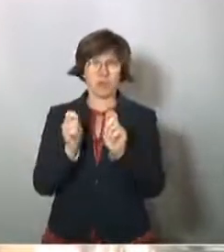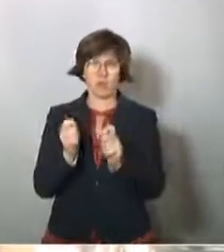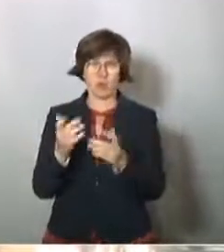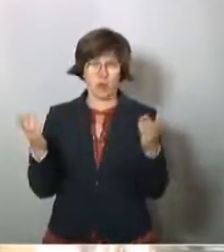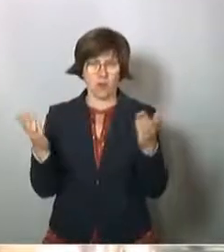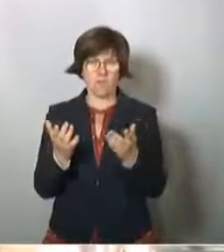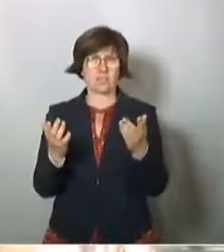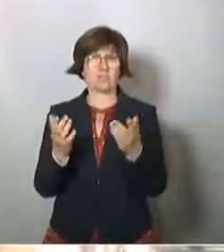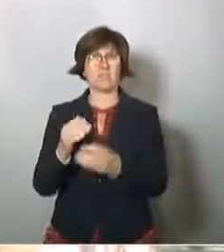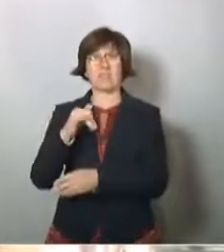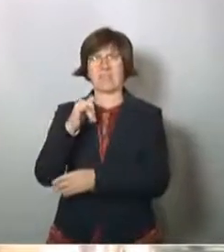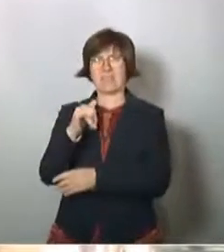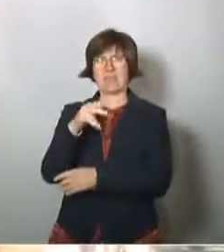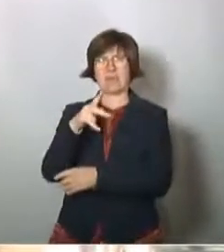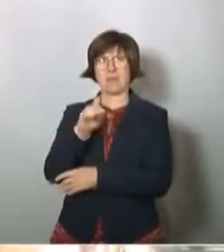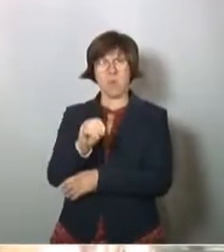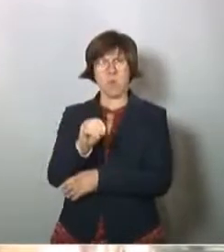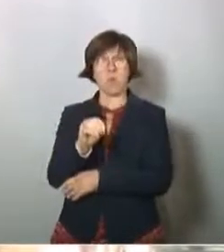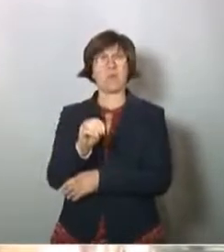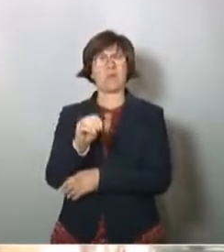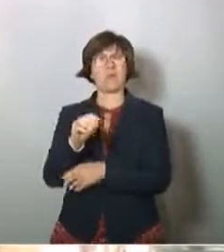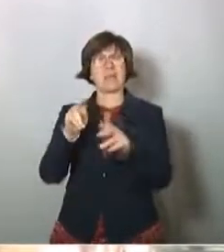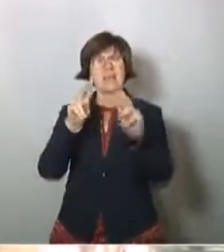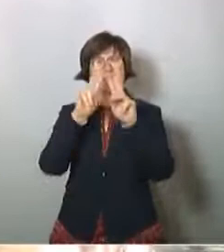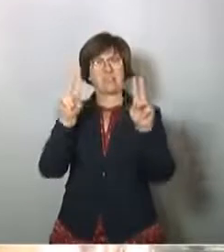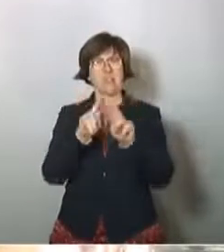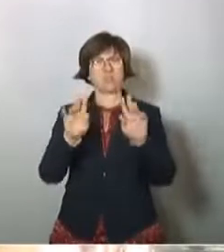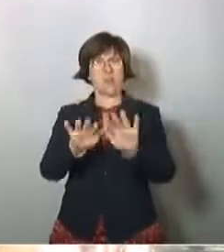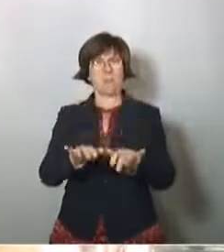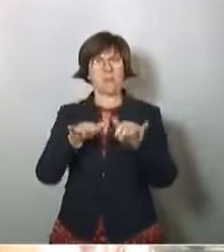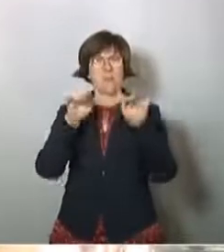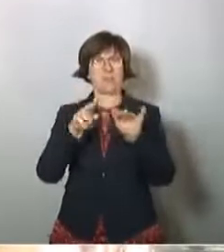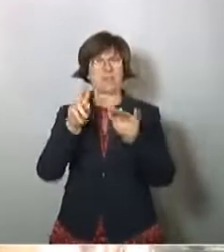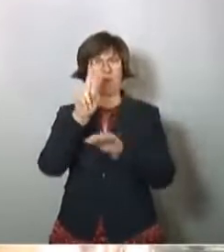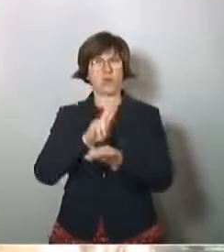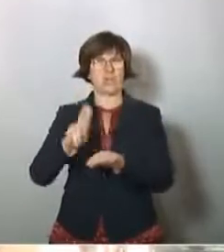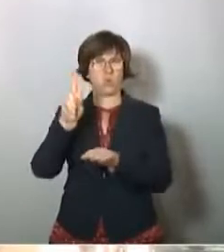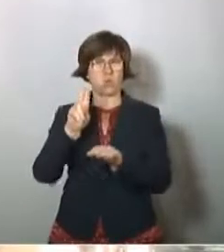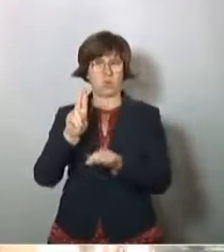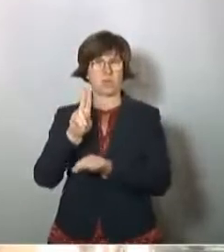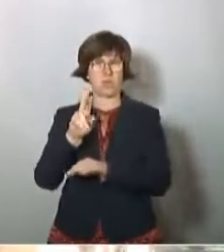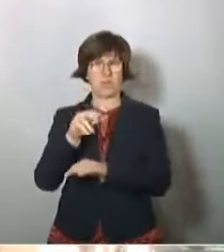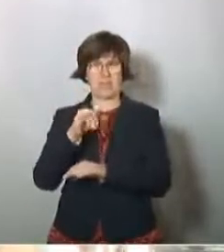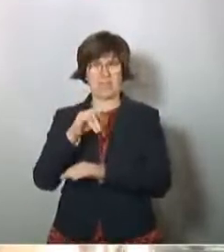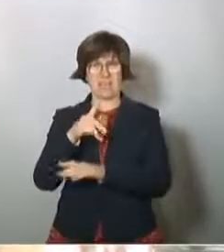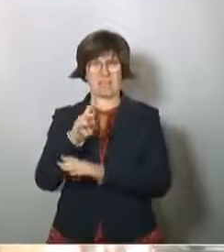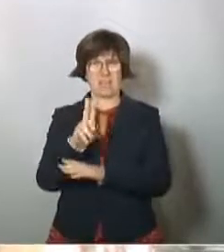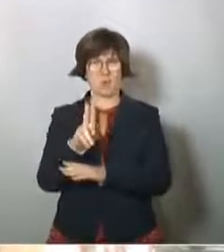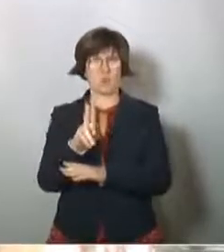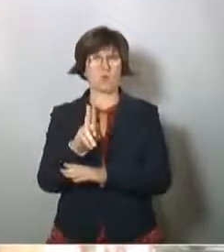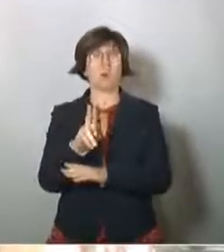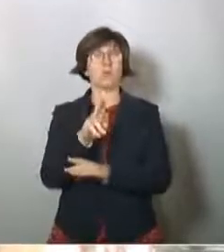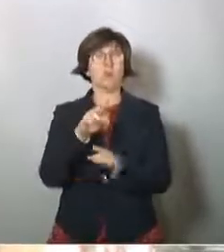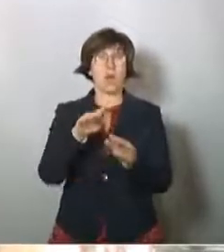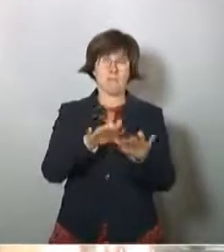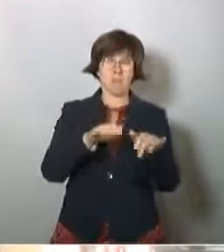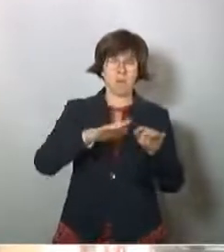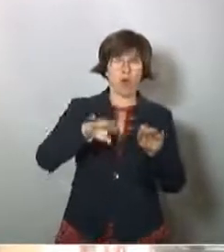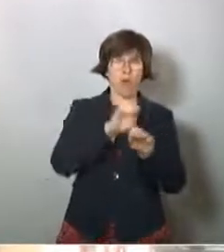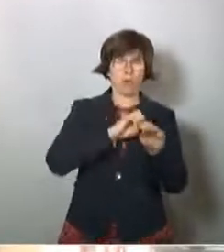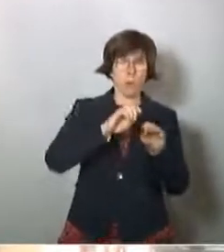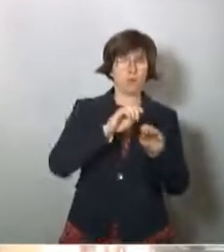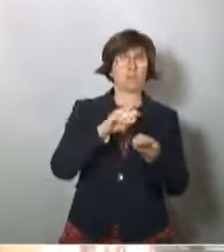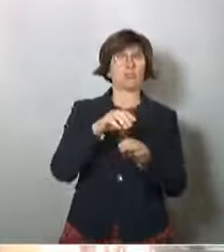nämlich die IPU auf Weltebene, die International Parliamentary Union und oft für den europäischen Raum eben auch die